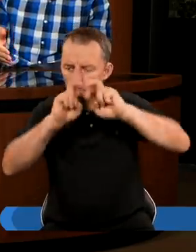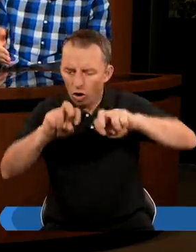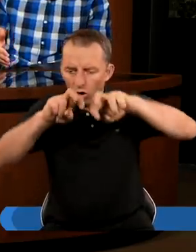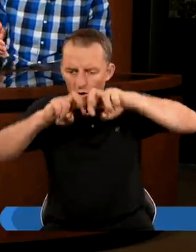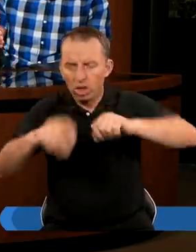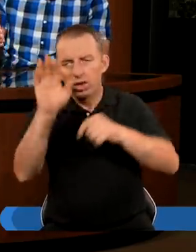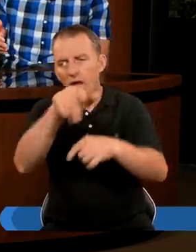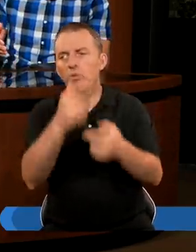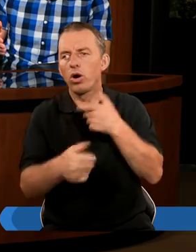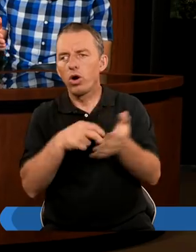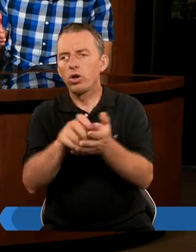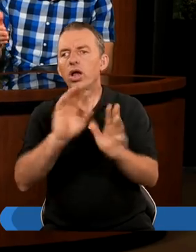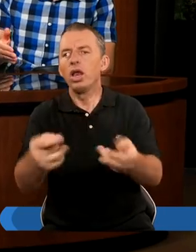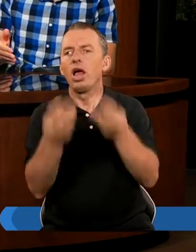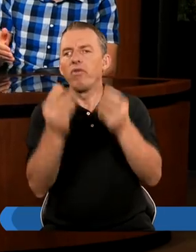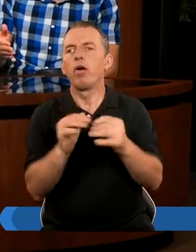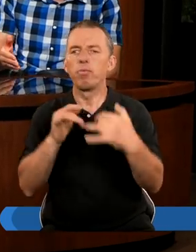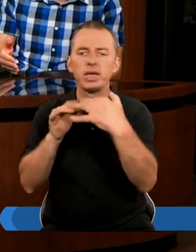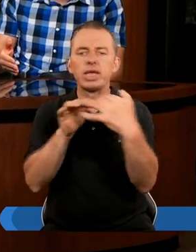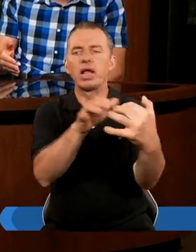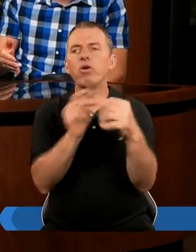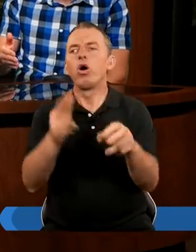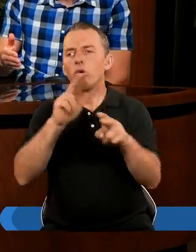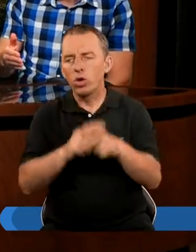Nie odbudujemy Debore